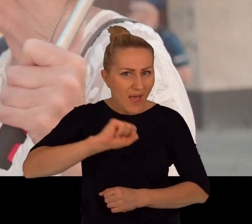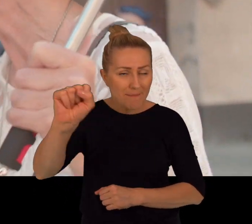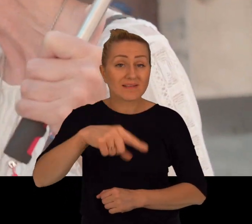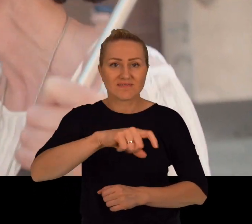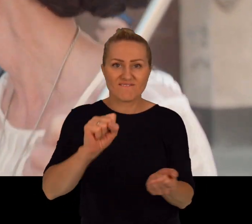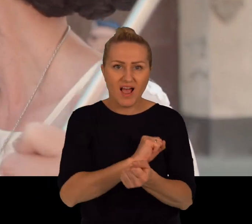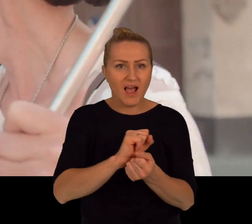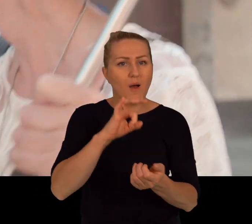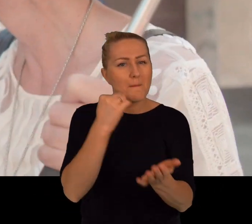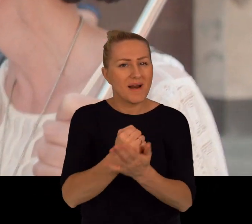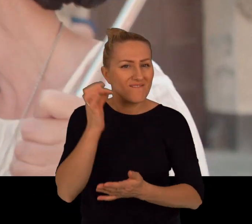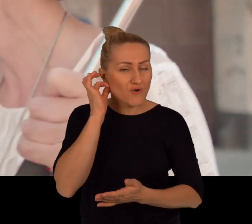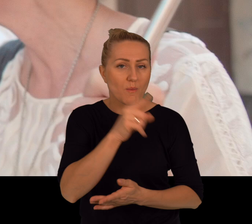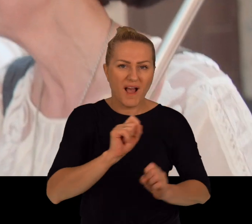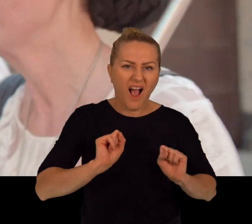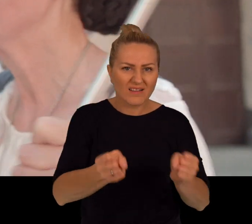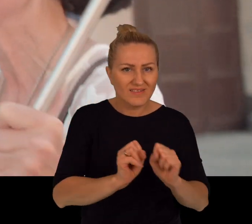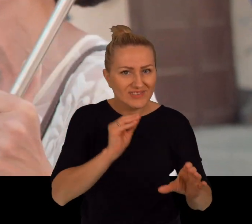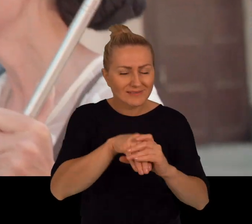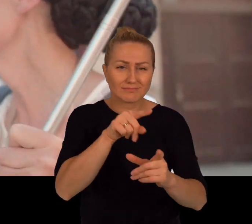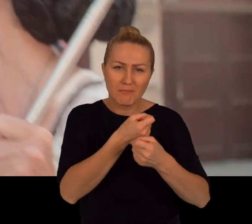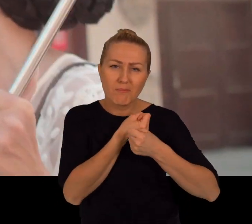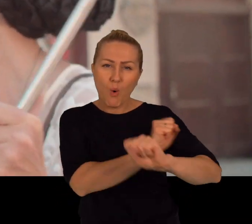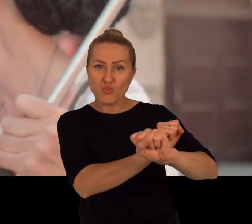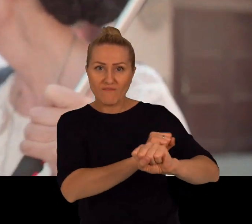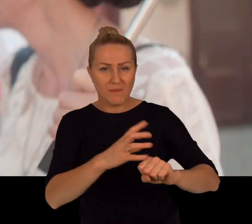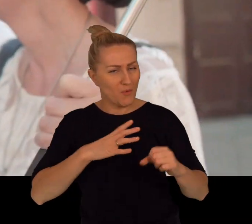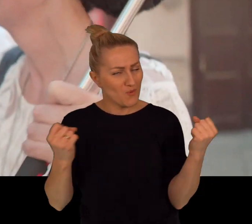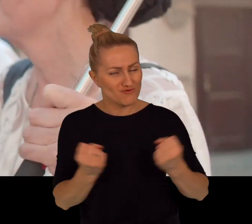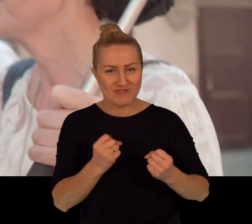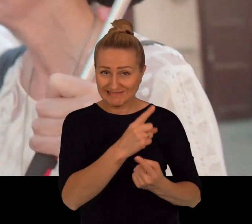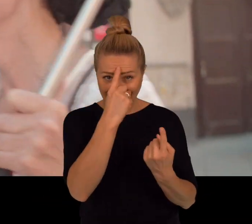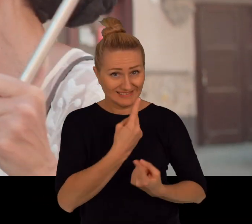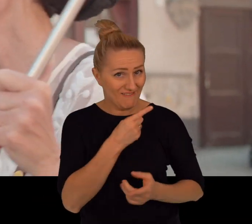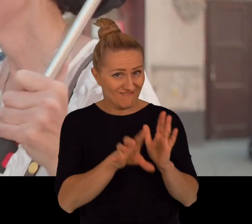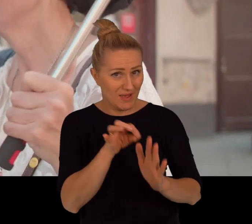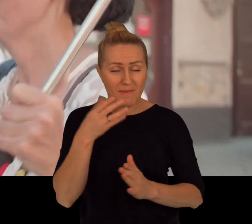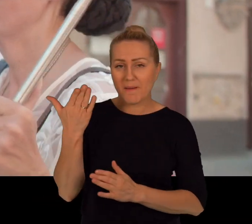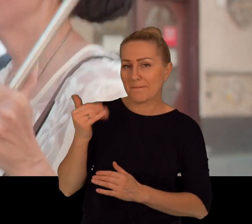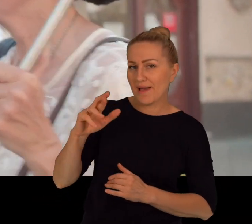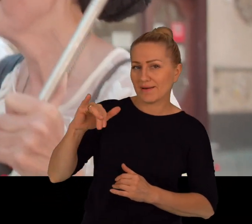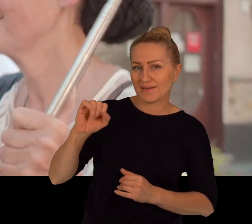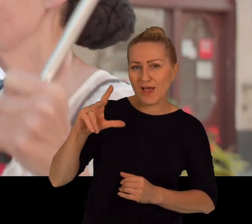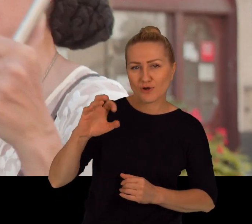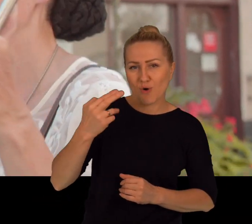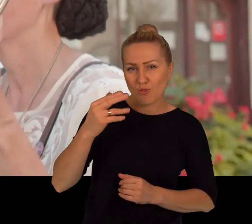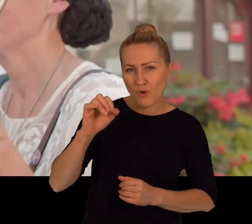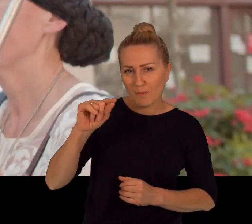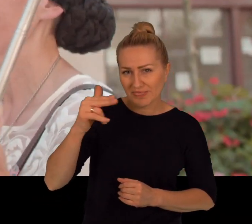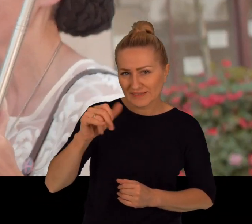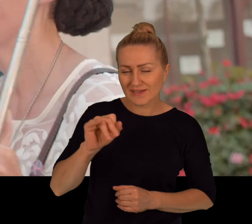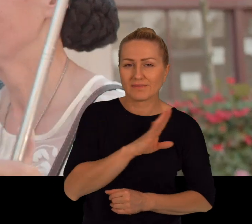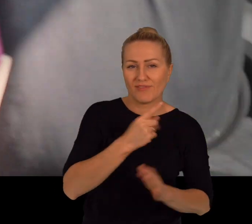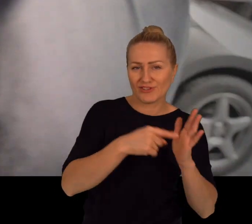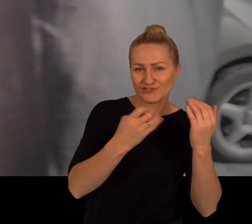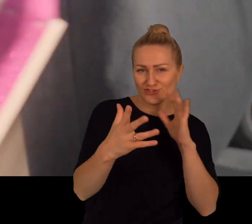feministka, walczyła o prawa kobiet, aktywistka, buntowniczka z wyboru. Maria Konopnicka zmarła w